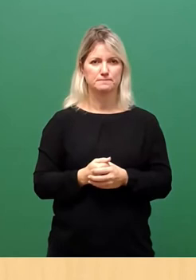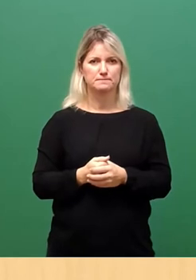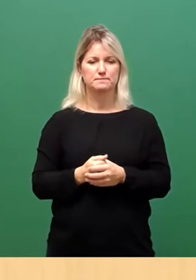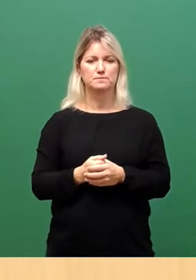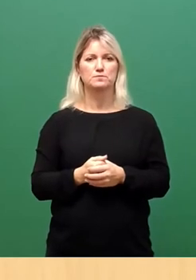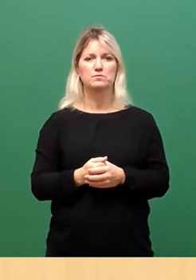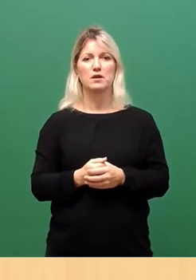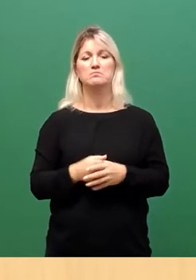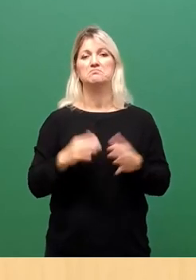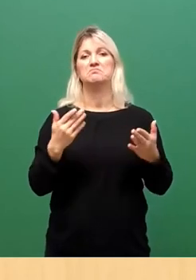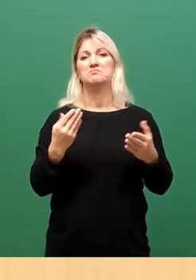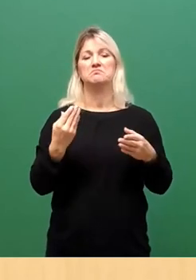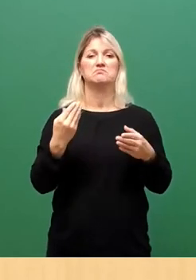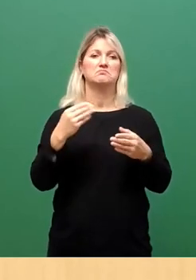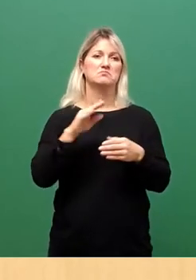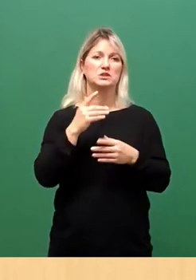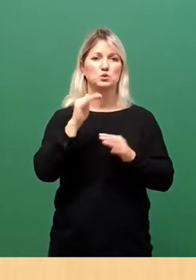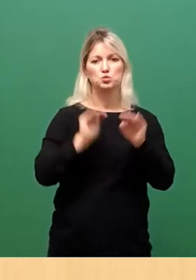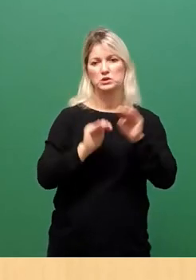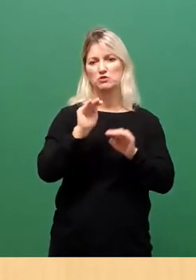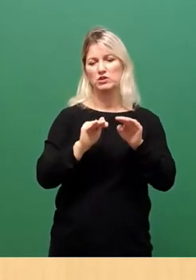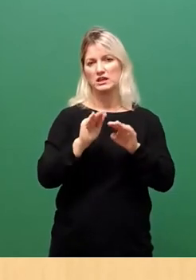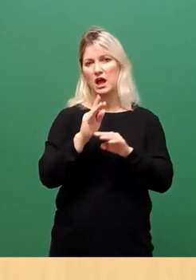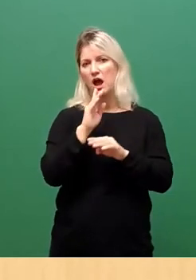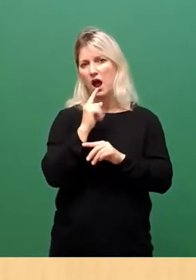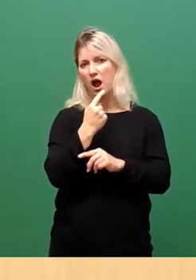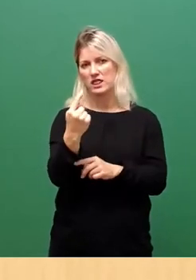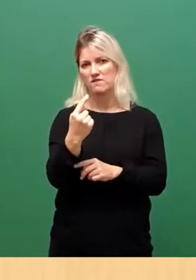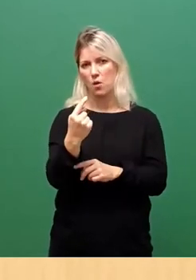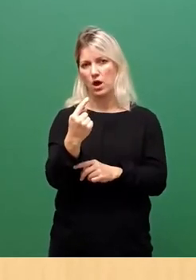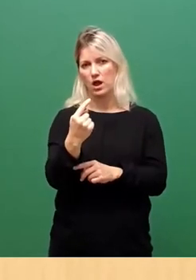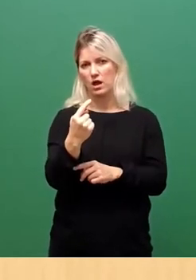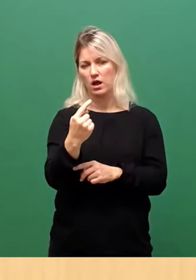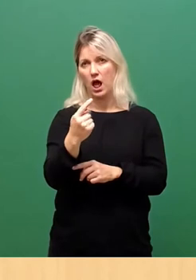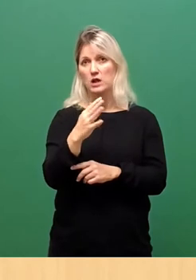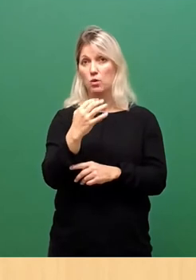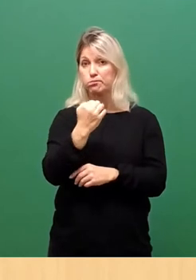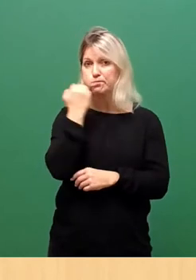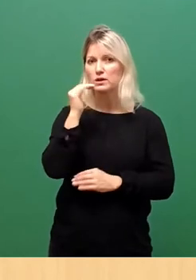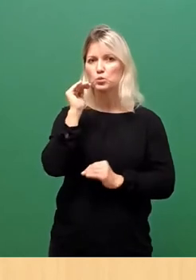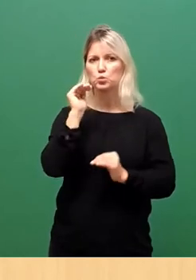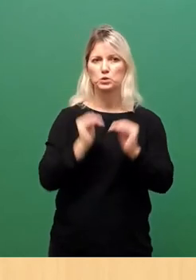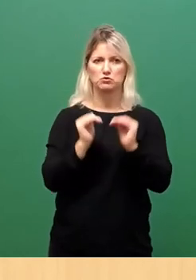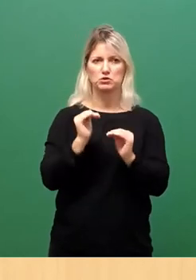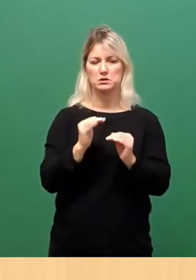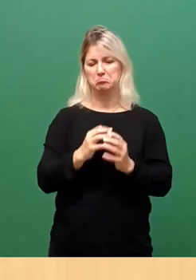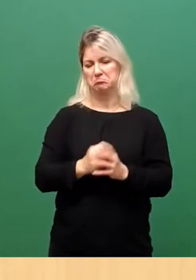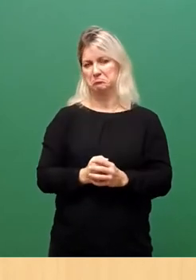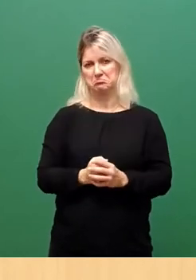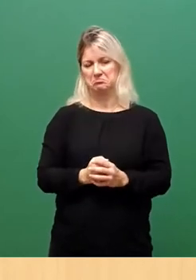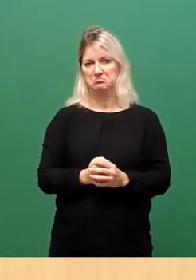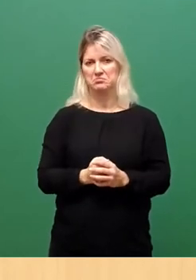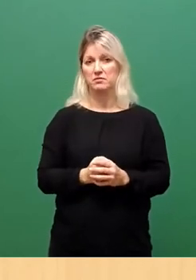Unterschied, insofern ist da kein substanzieller Unterschied drin. Ich kann Sie nur herzlich bitten, der